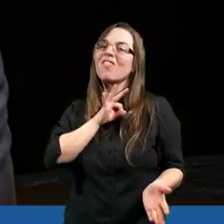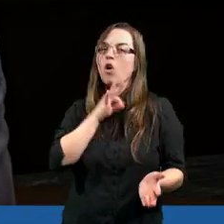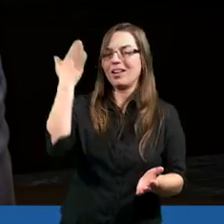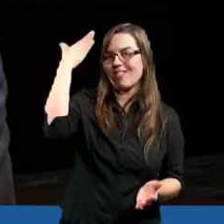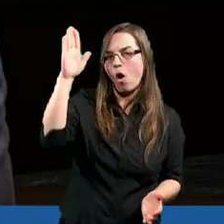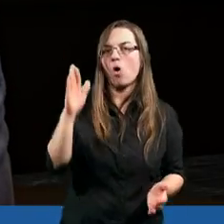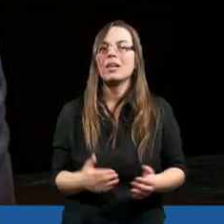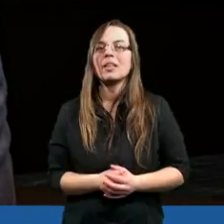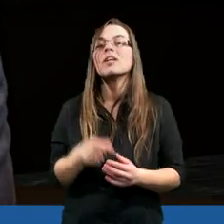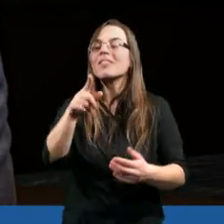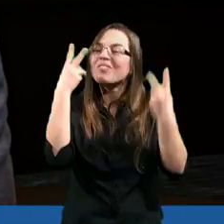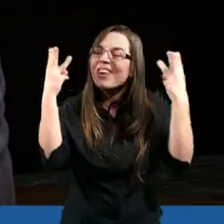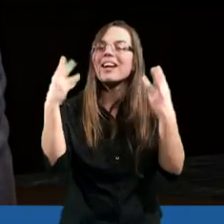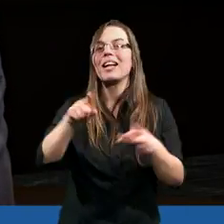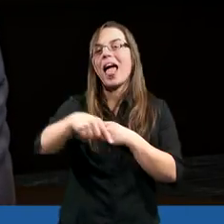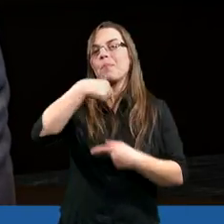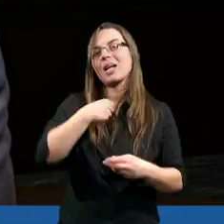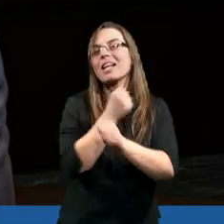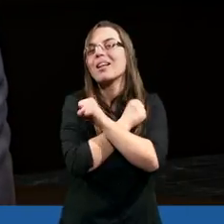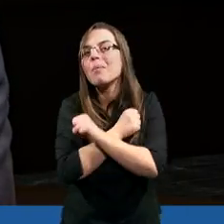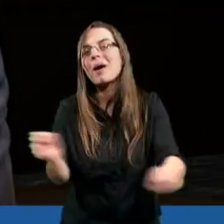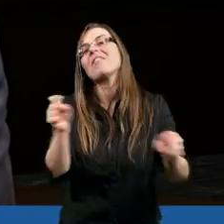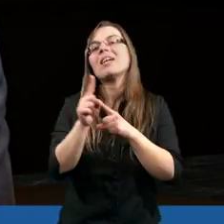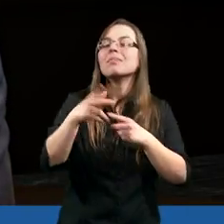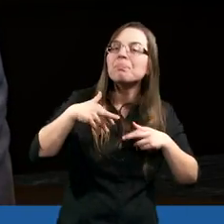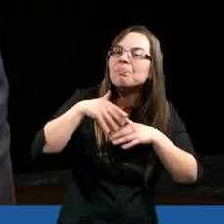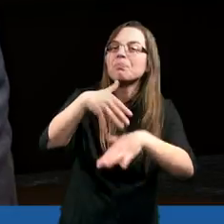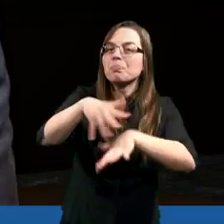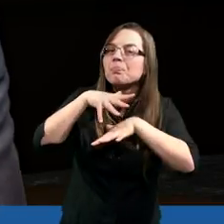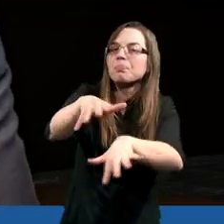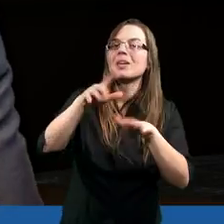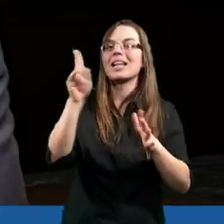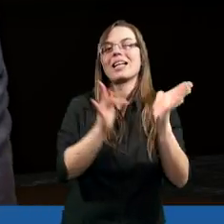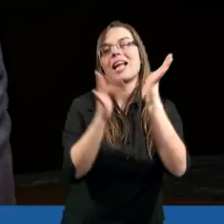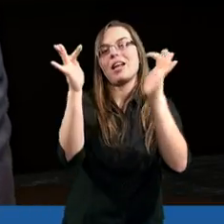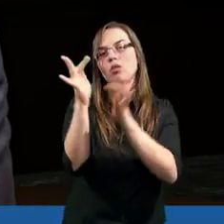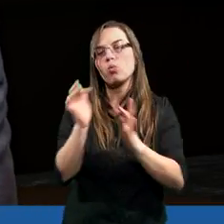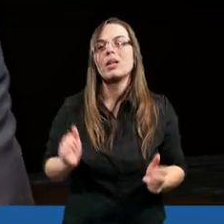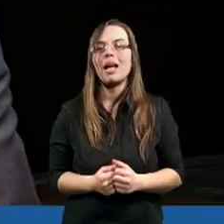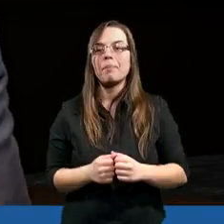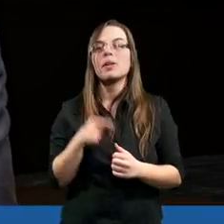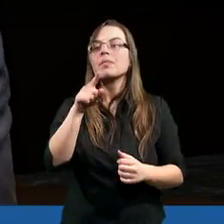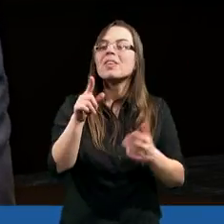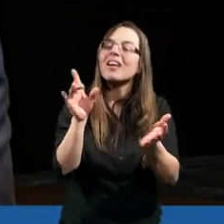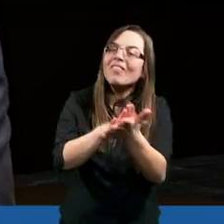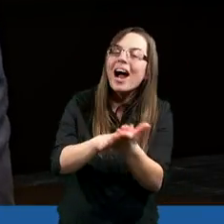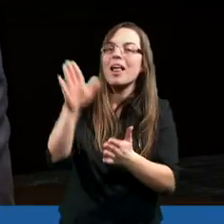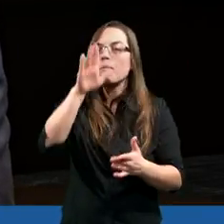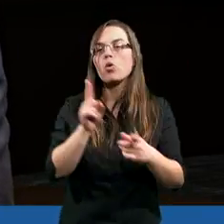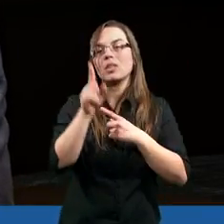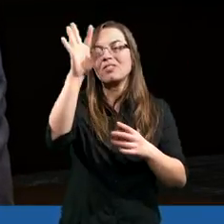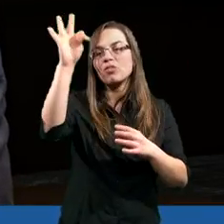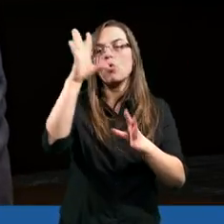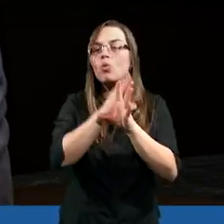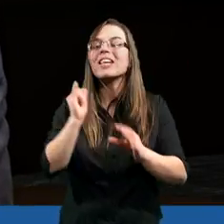że ważne jest dla mnie zbawienie, że ja chcę iść za Jezusem i to ważne było, żebym ja sobie powiedział